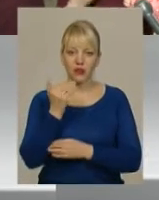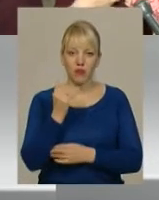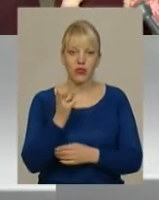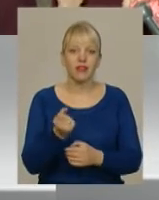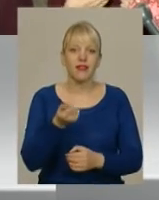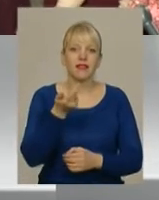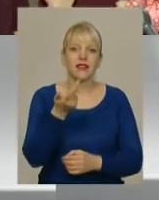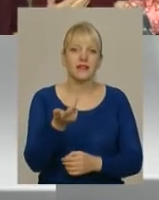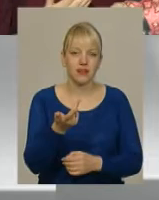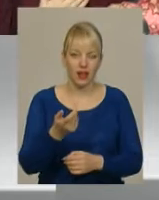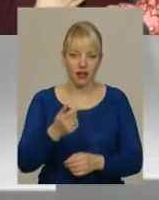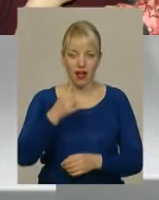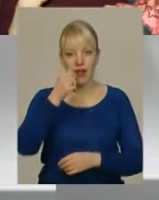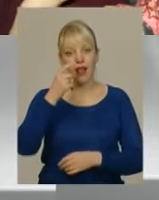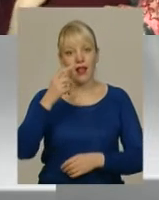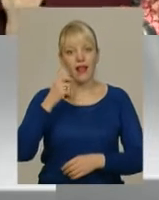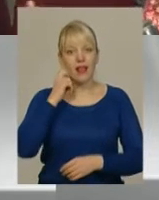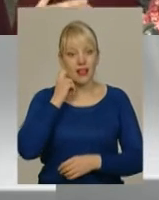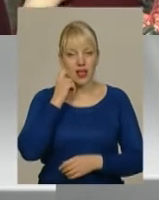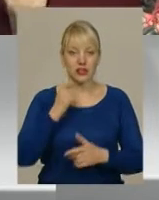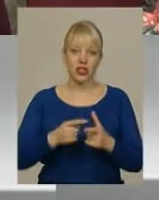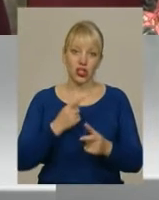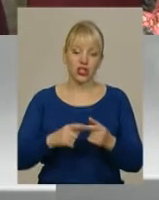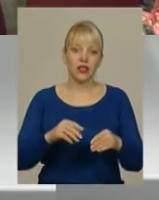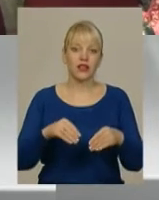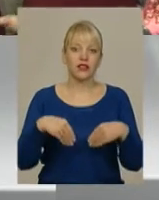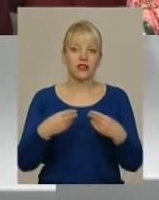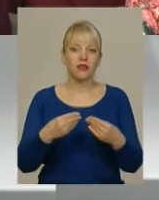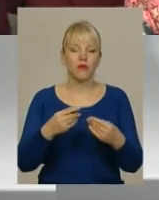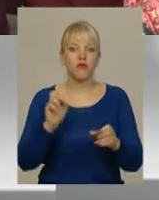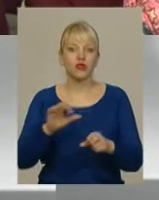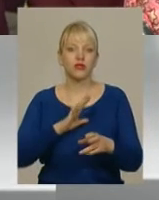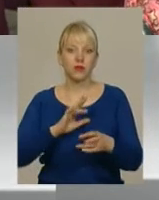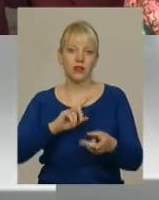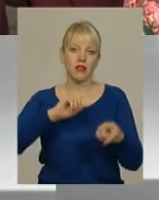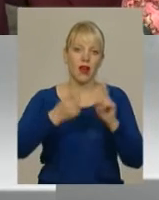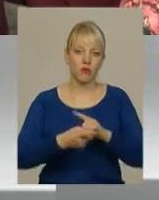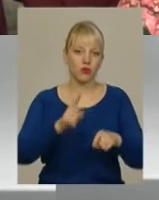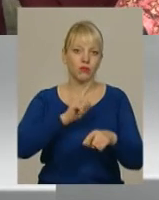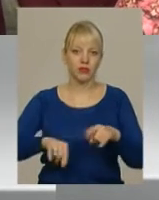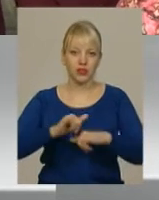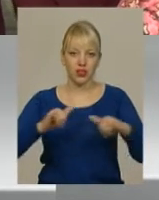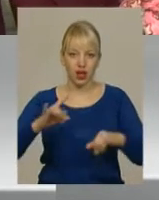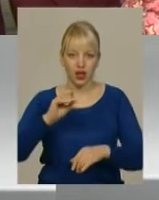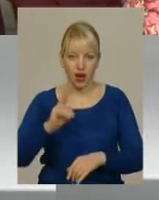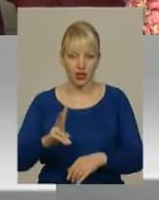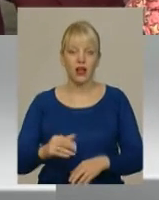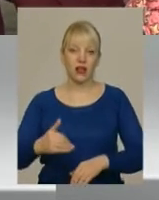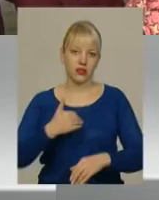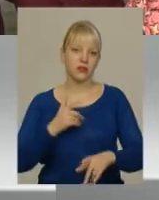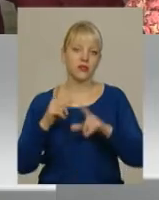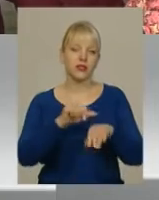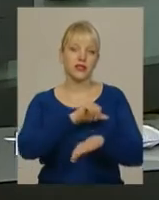лікування для того, щоб цей рак розвивався ще швидше. Ми хочемо їхати за кордону і хочемо лічитися там.